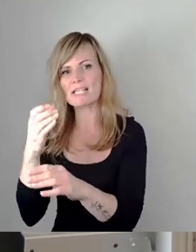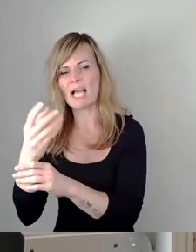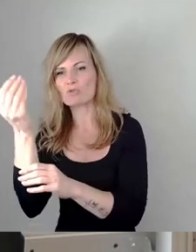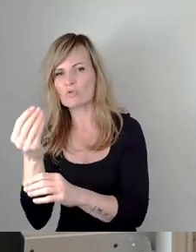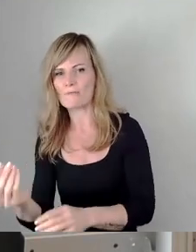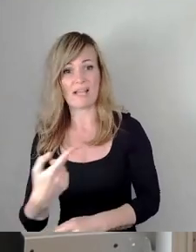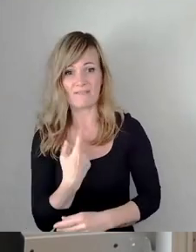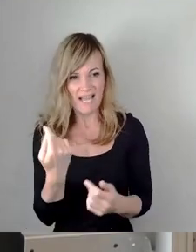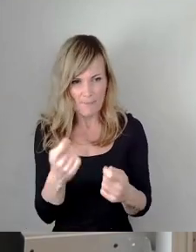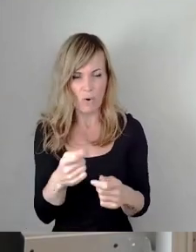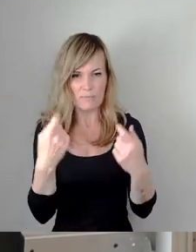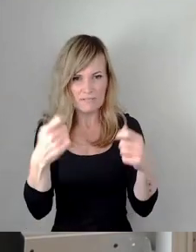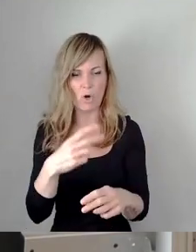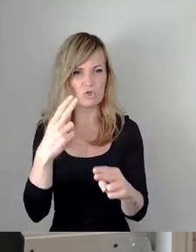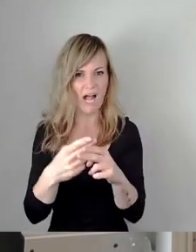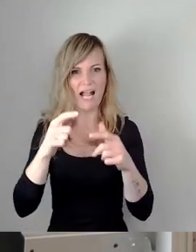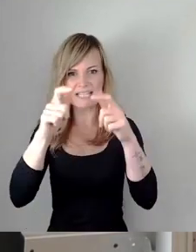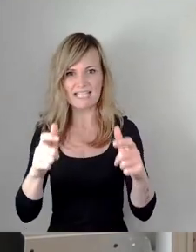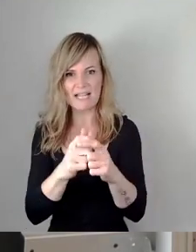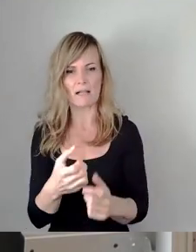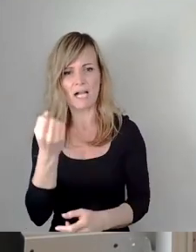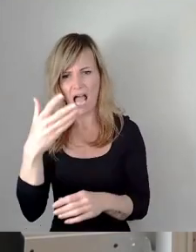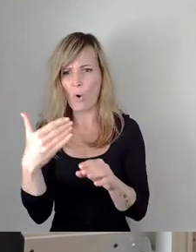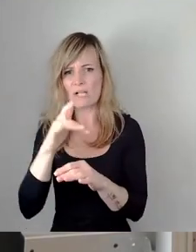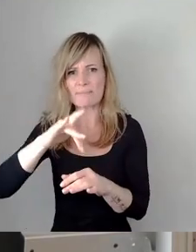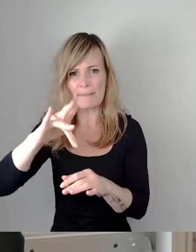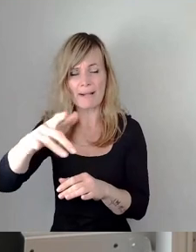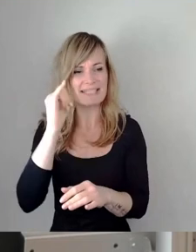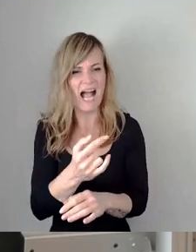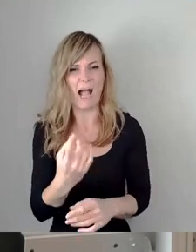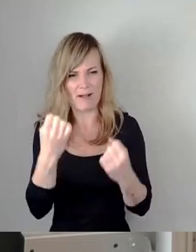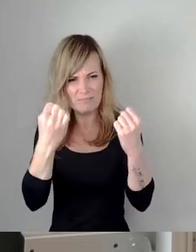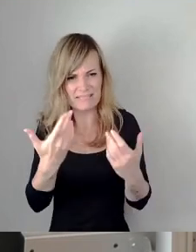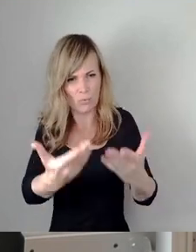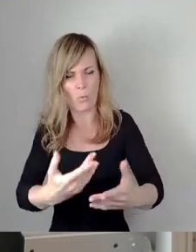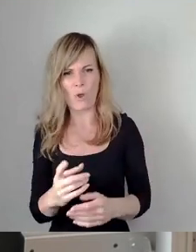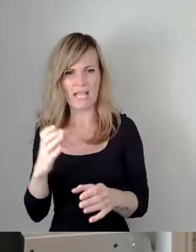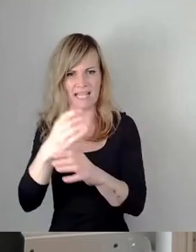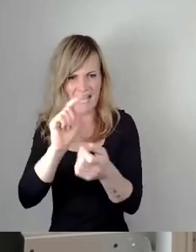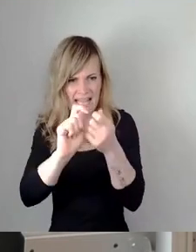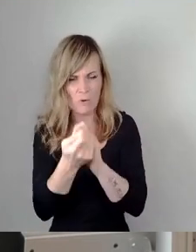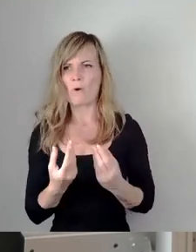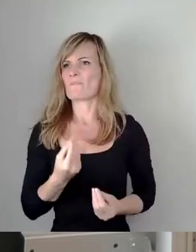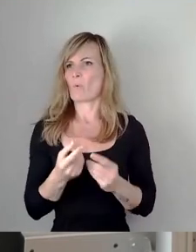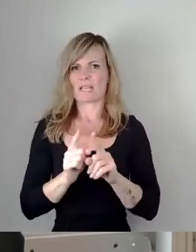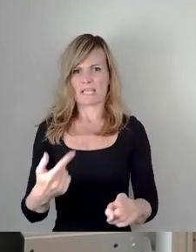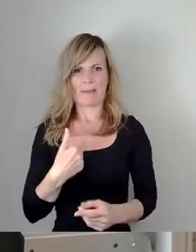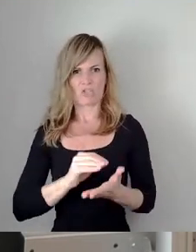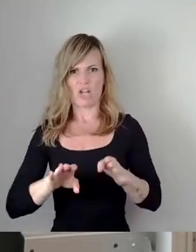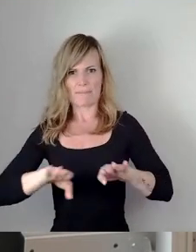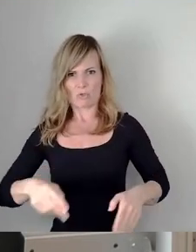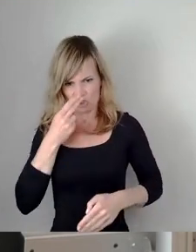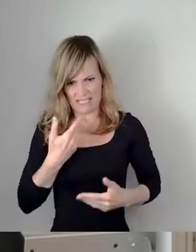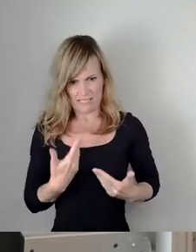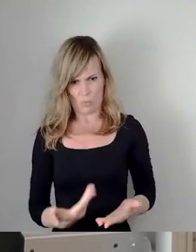Ziegel, Beton, Stahl, natürlich auch mal Holz. Aber da ist keine Änderung spürbar in der Praxis. Und Sie müssen sich mal in der Praxis